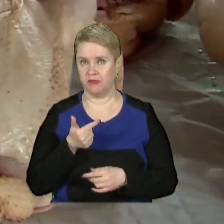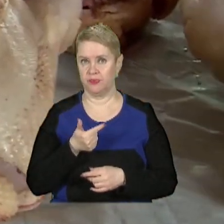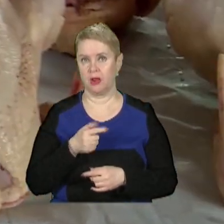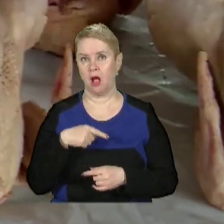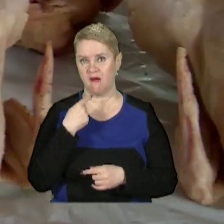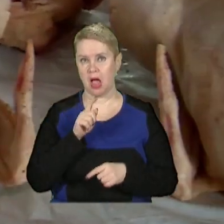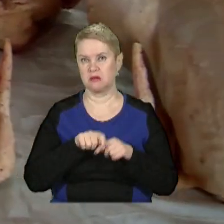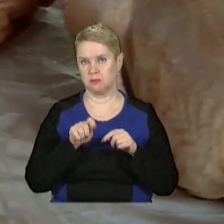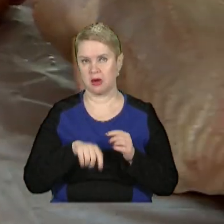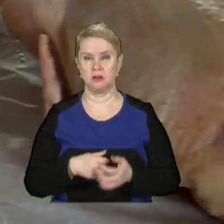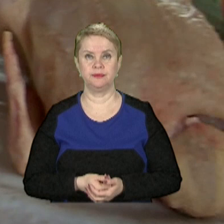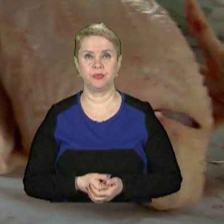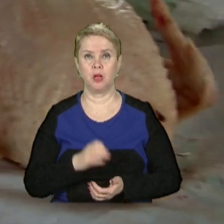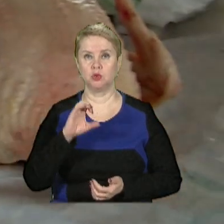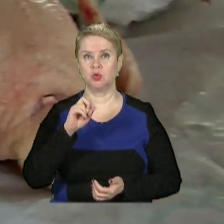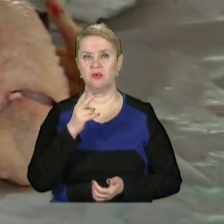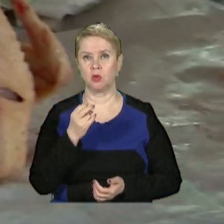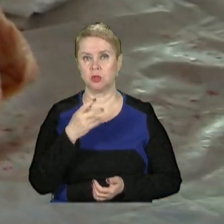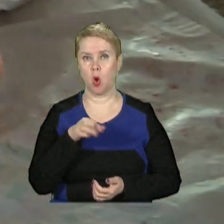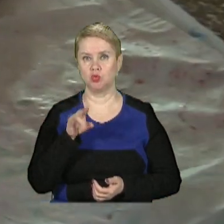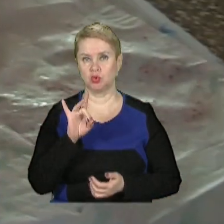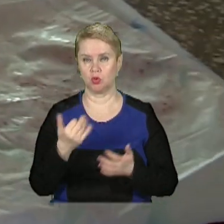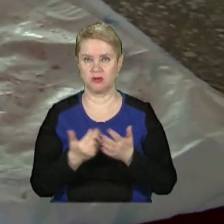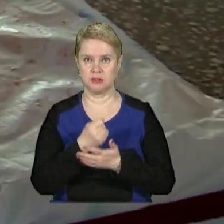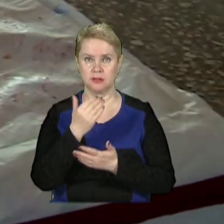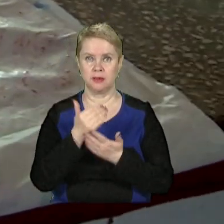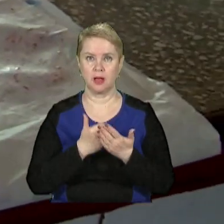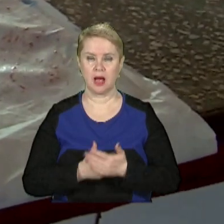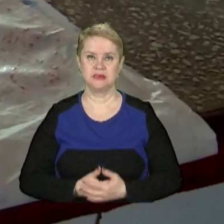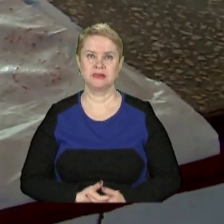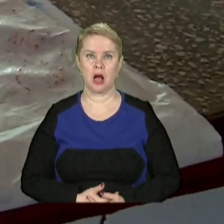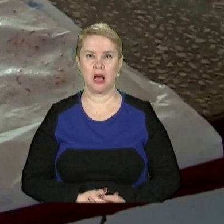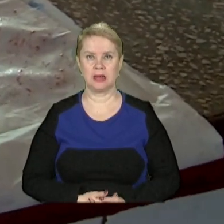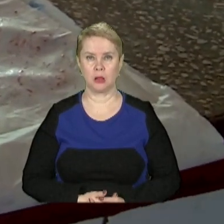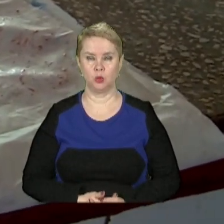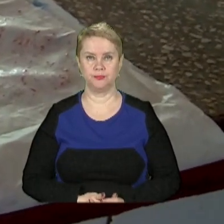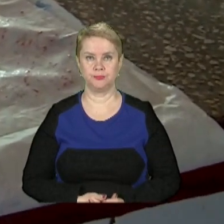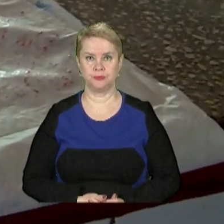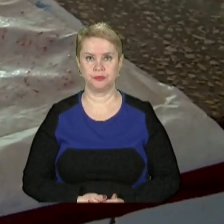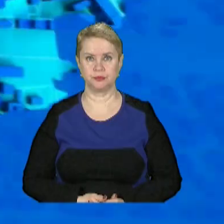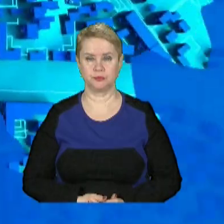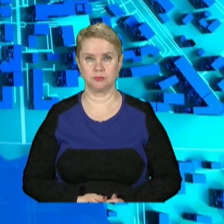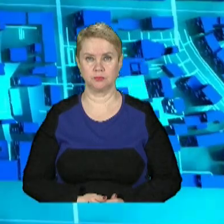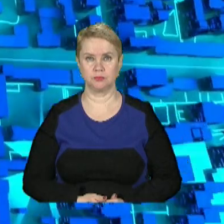наголошують експерти. Софія Куценко, Сергій Гончар, Олег Ходринський, новини 11 каналу.